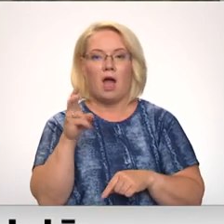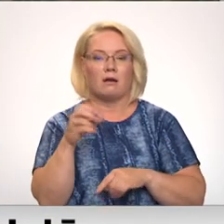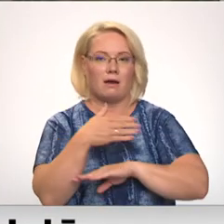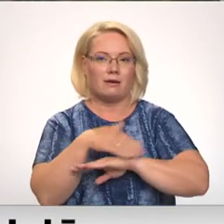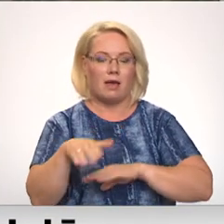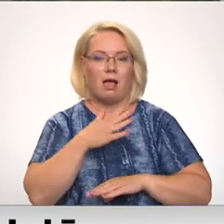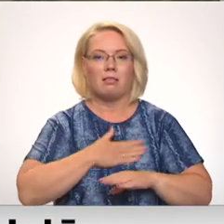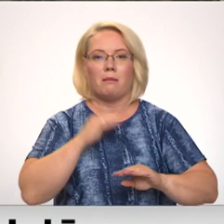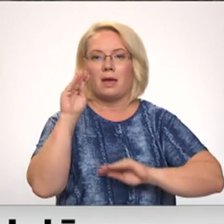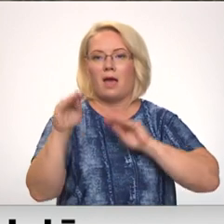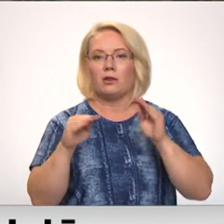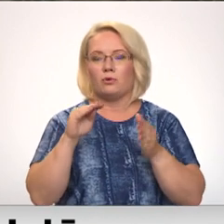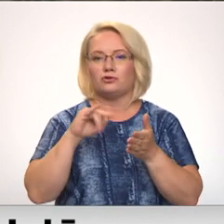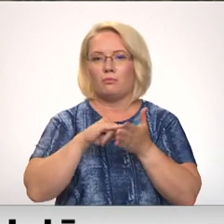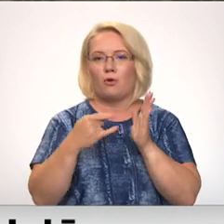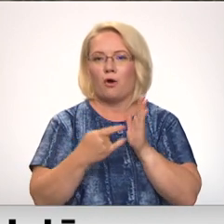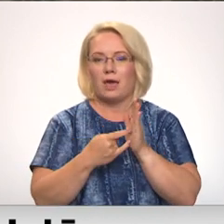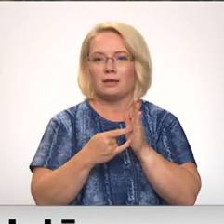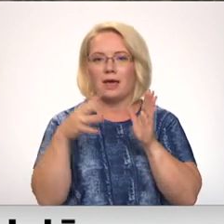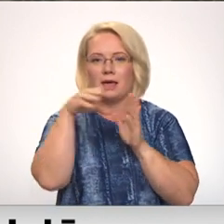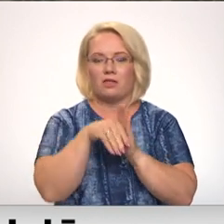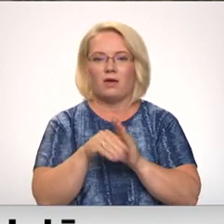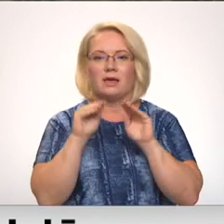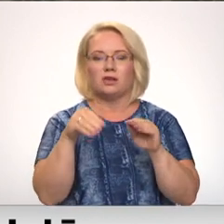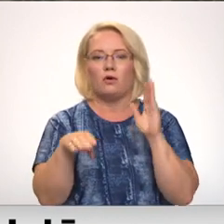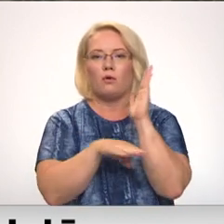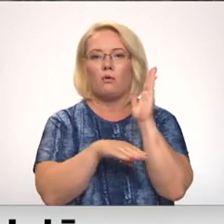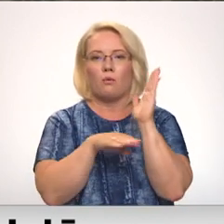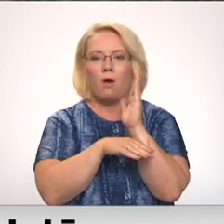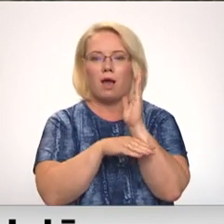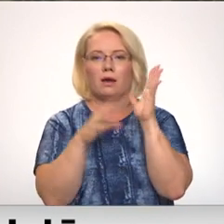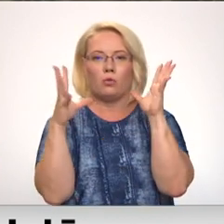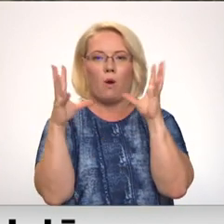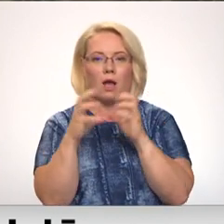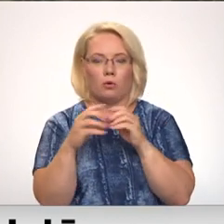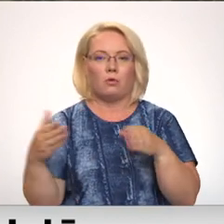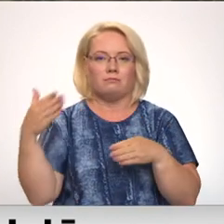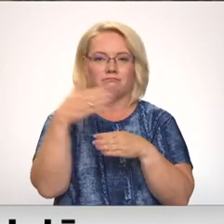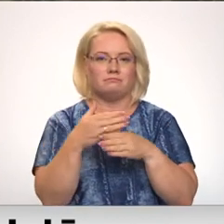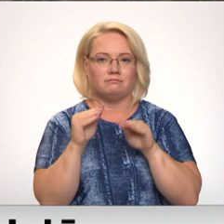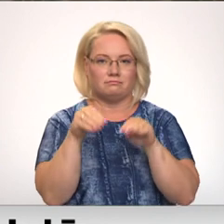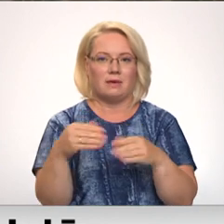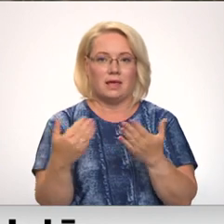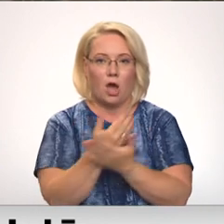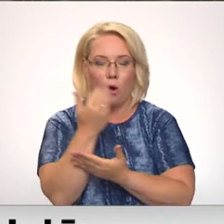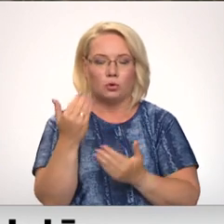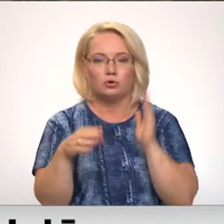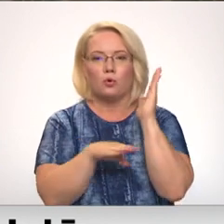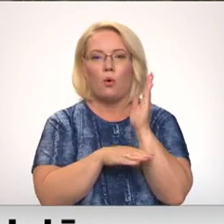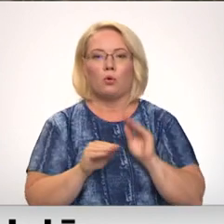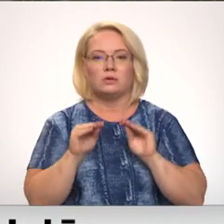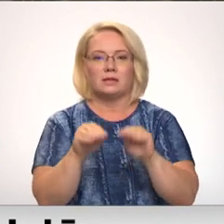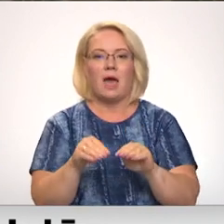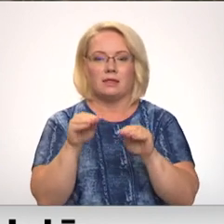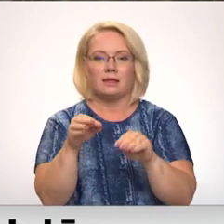labiekārtošanas projekta ietvaros iestādītie koki nokaltoši un tos plānots aizstāt ar jauniem. Koks stādītājs tāsta,